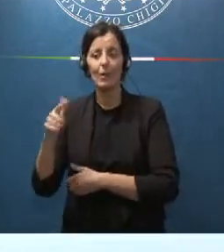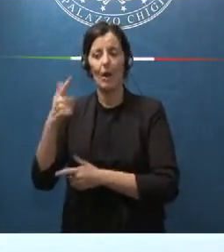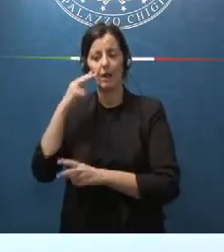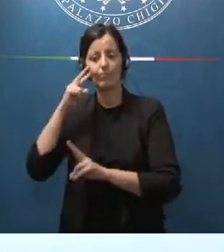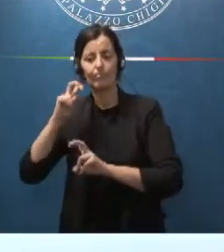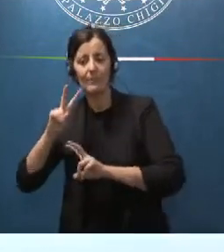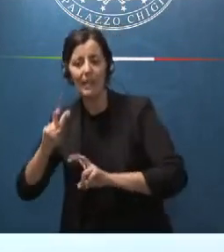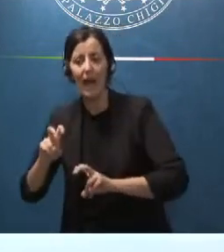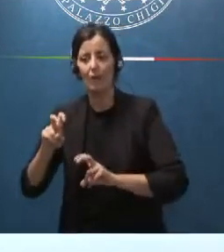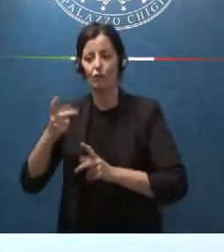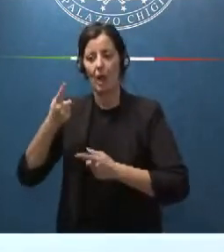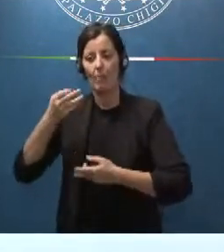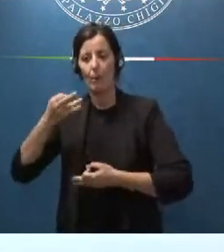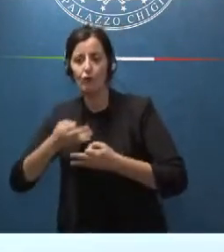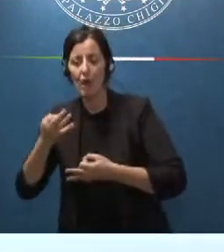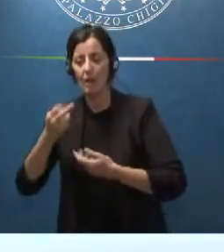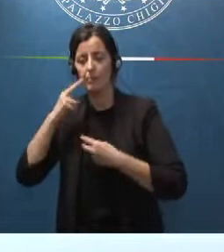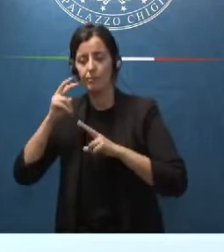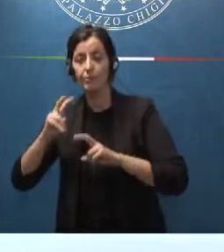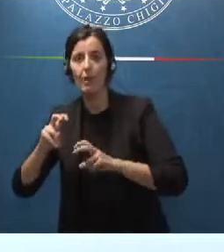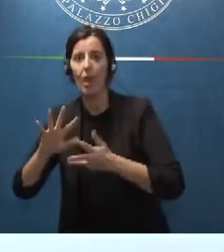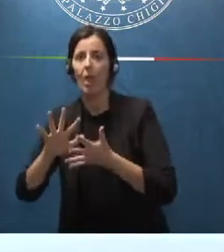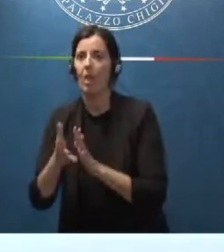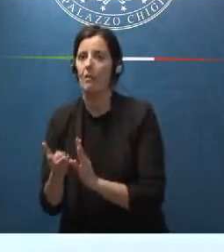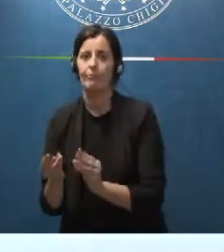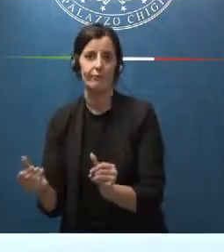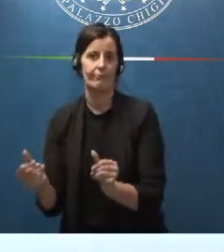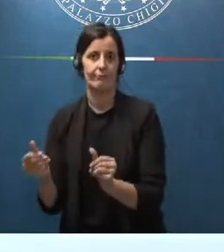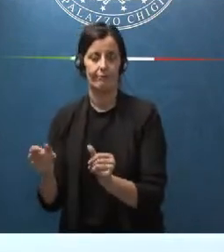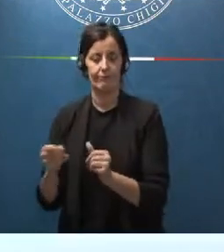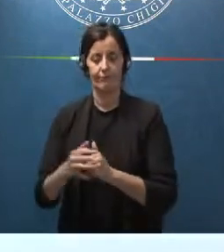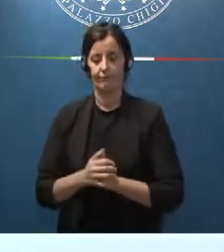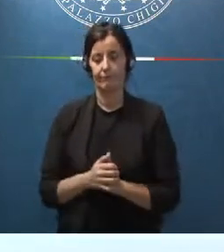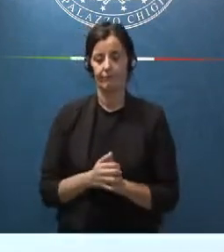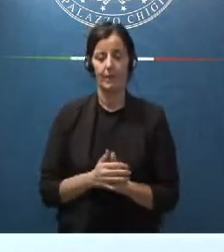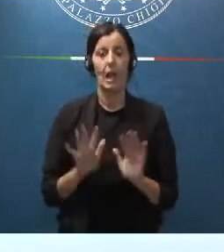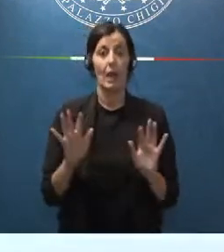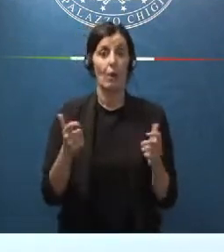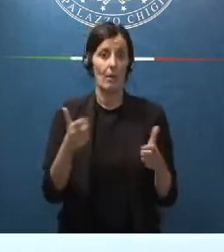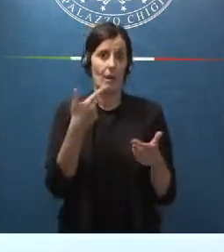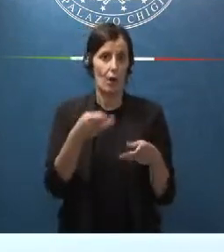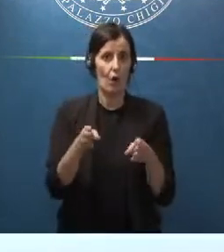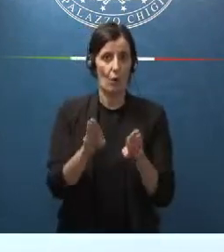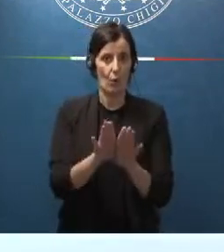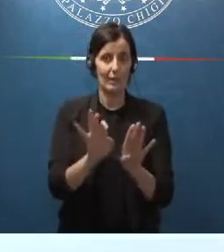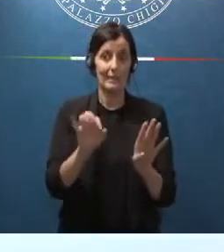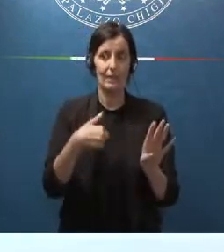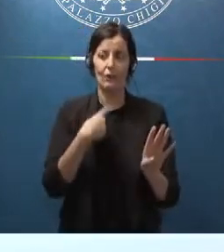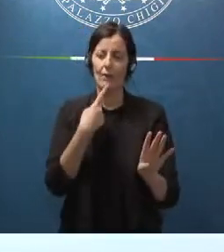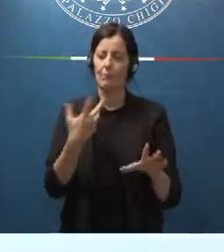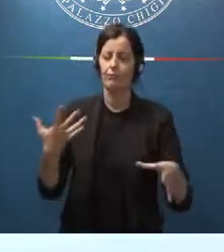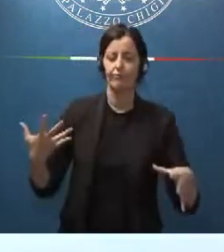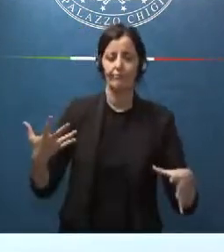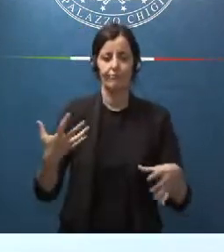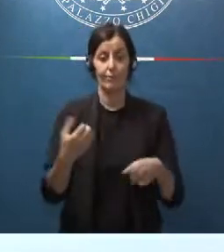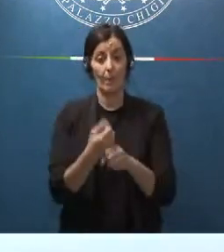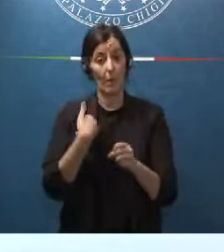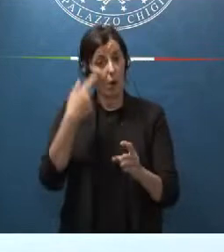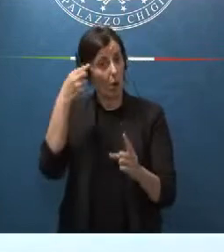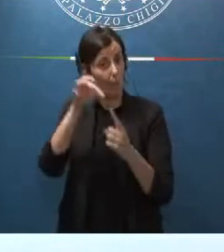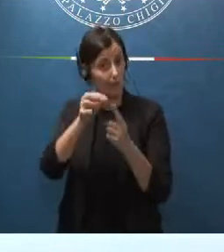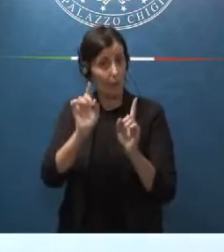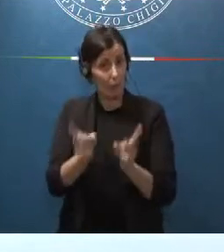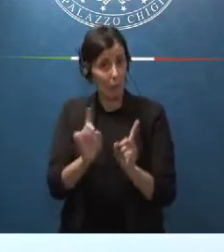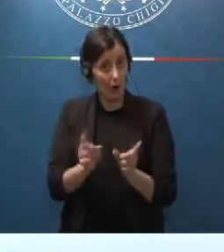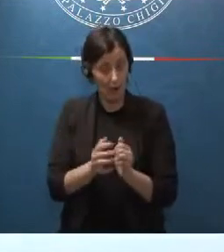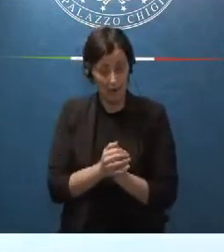processi è stato demolito ed è stato snaturato. Ecco, per concludere dovessi dire sinteticamente il nostro obiettivo il